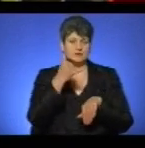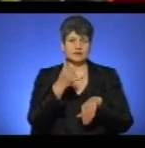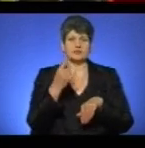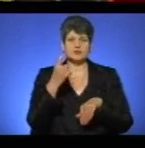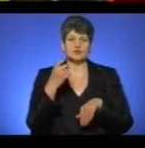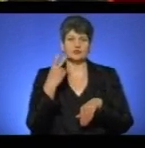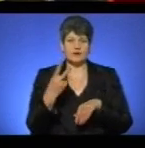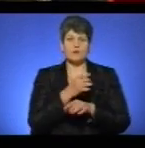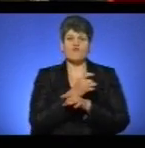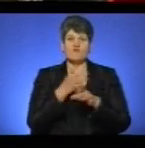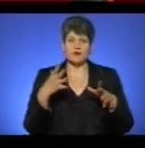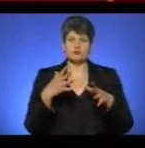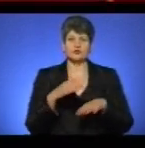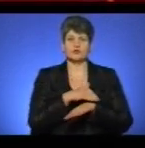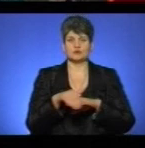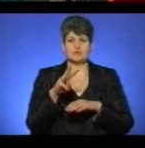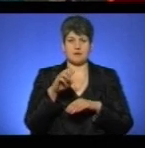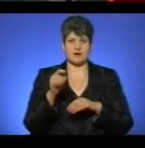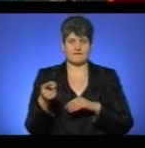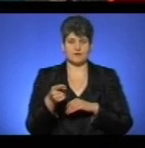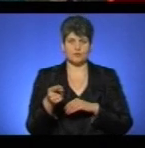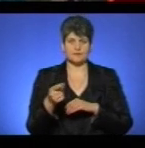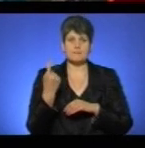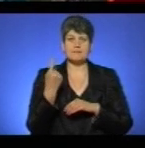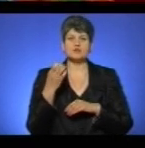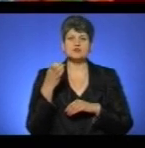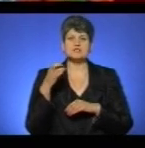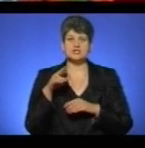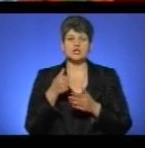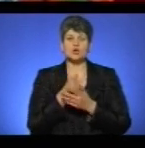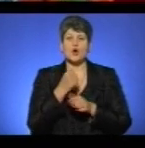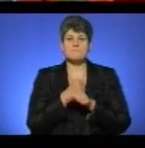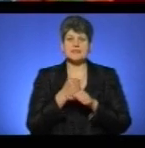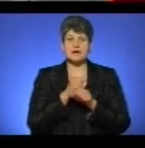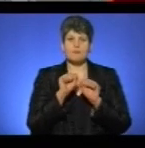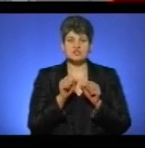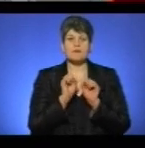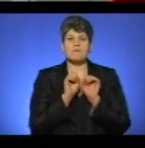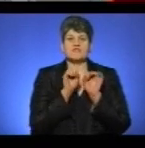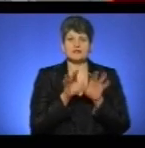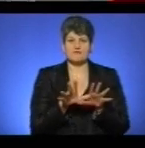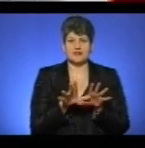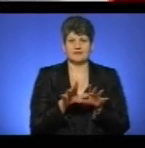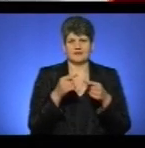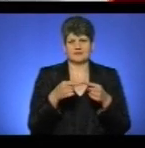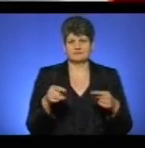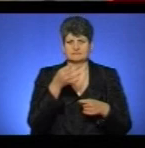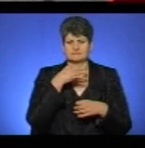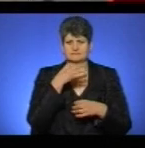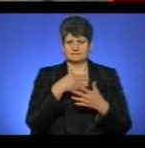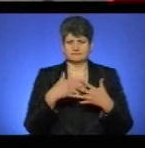вулиці Макаренка в місті Тернополі. З 1 січня до аптек можна повертати лікарські засоби та медичні вироби.